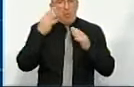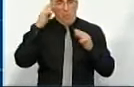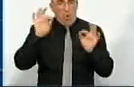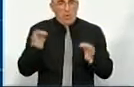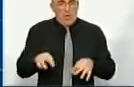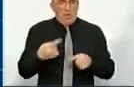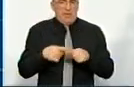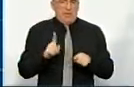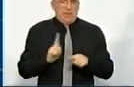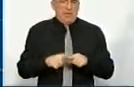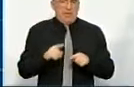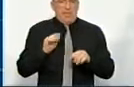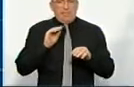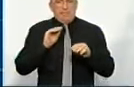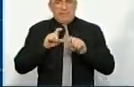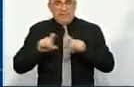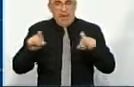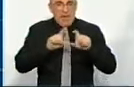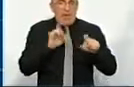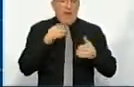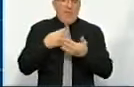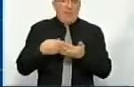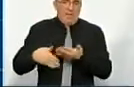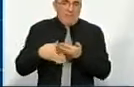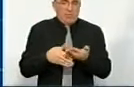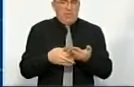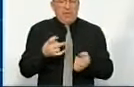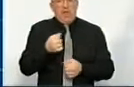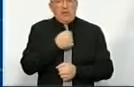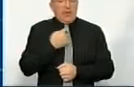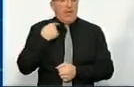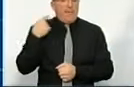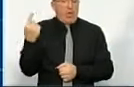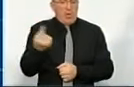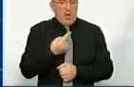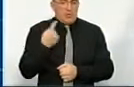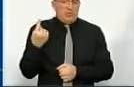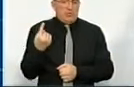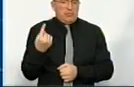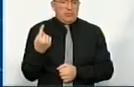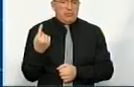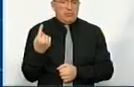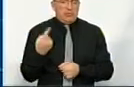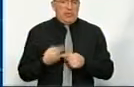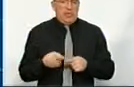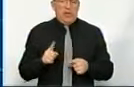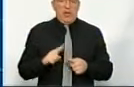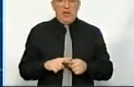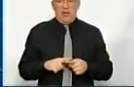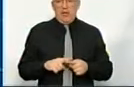приймати ці заклади і як їх фінансувати. На жаль, на Кривоградщині, ну, така